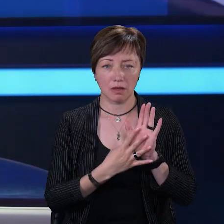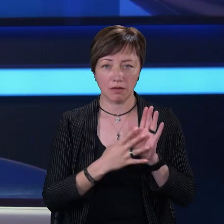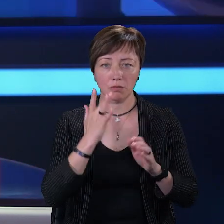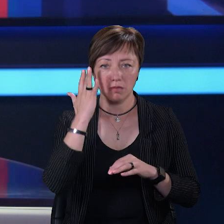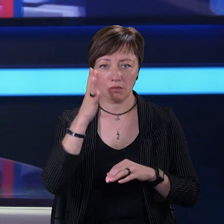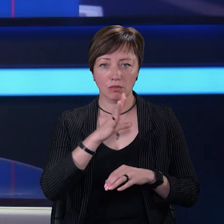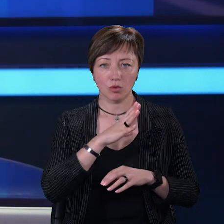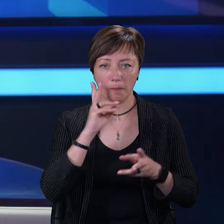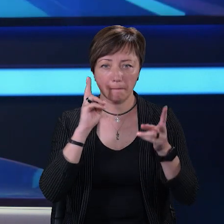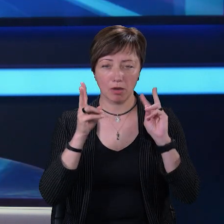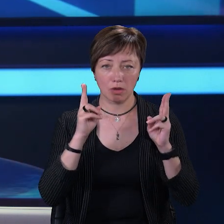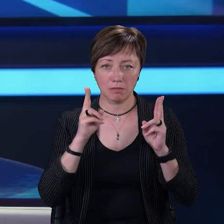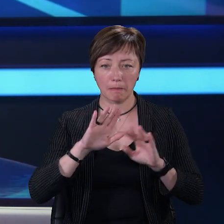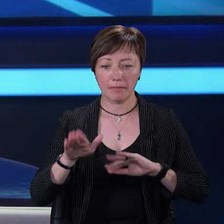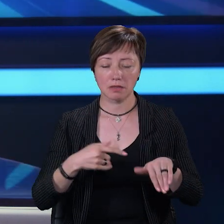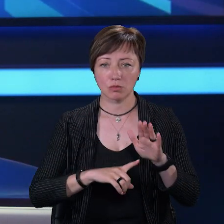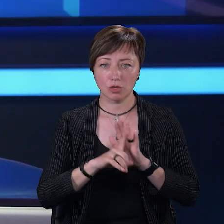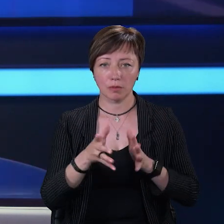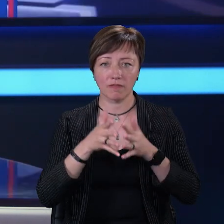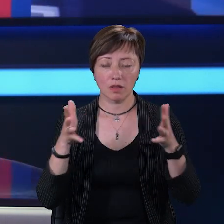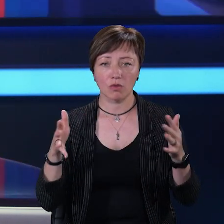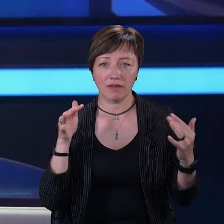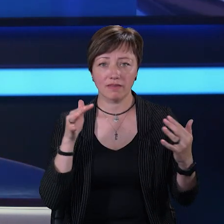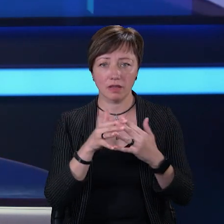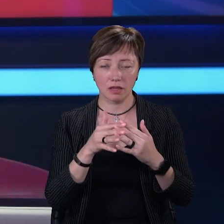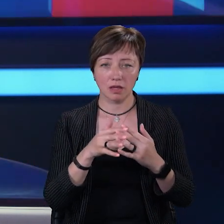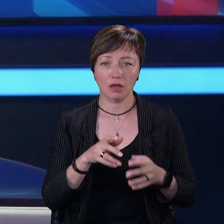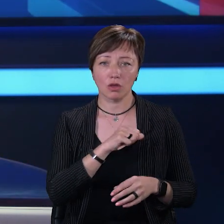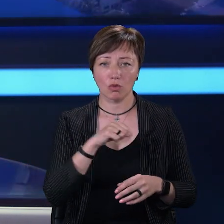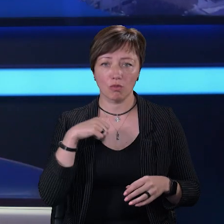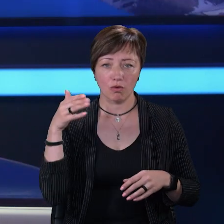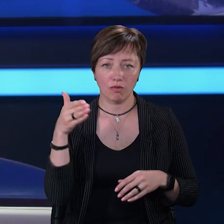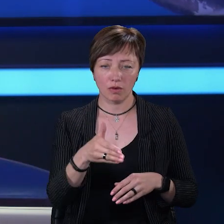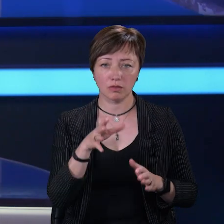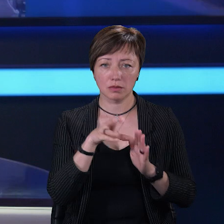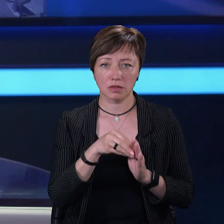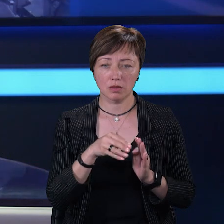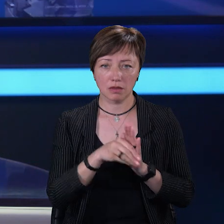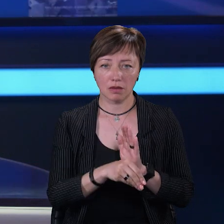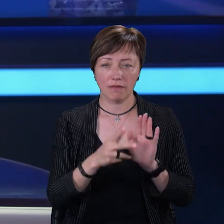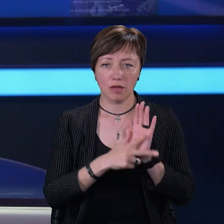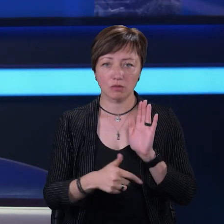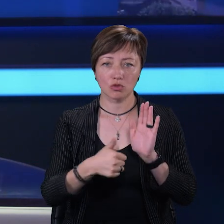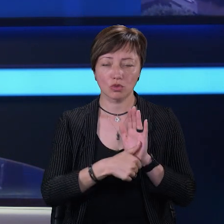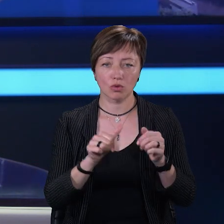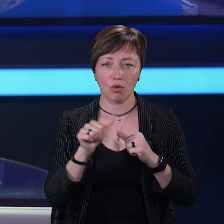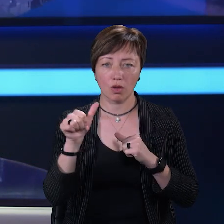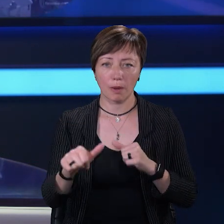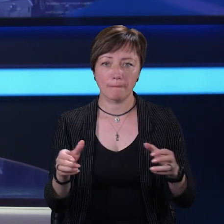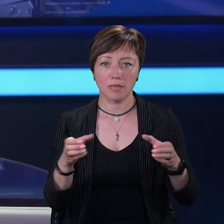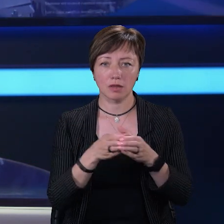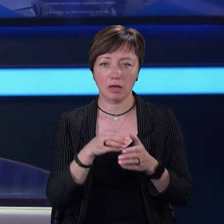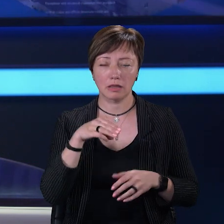Мріяв бути перукарем. Після початку повномасштабного вторгнення добровільно доєднався до лав 86-го окремого